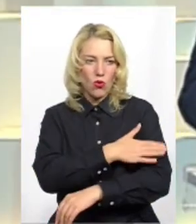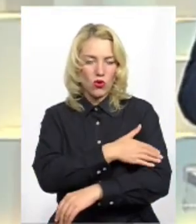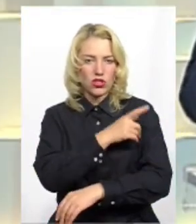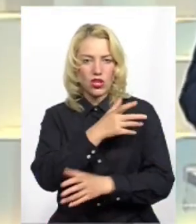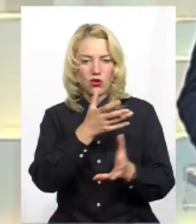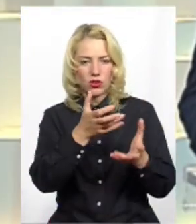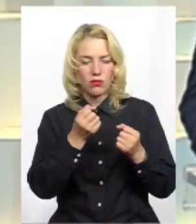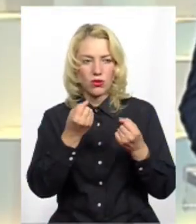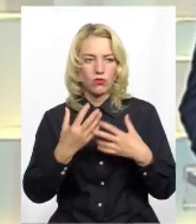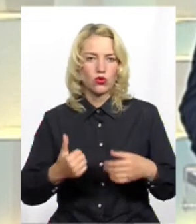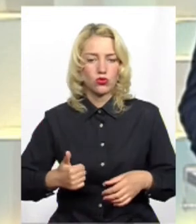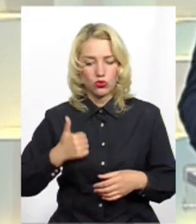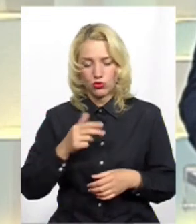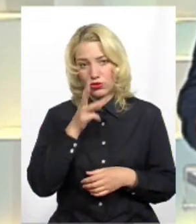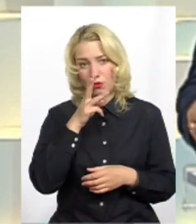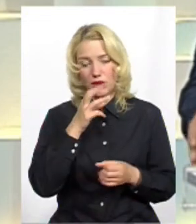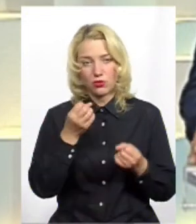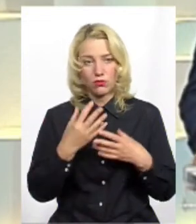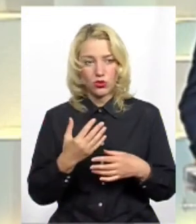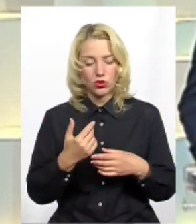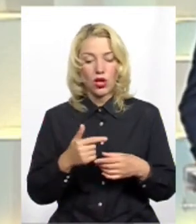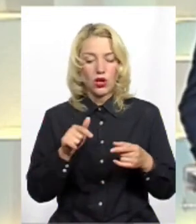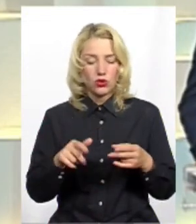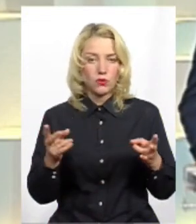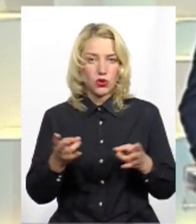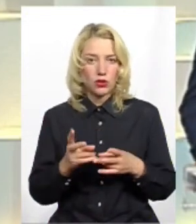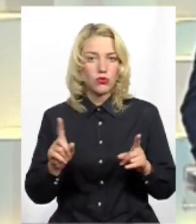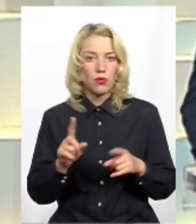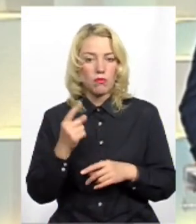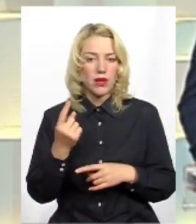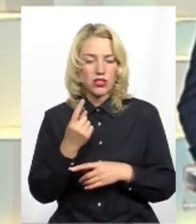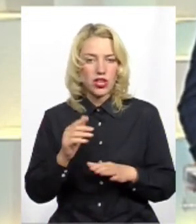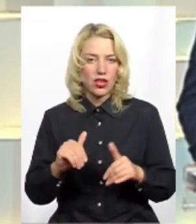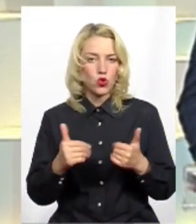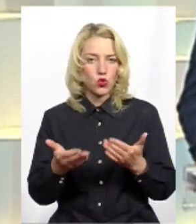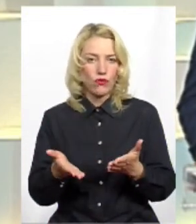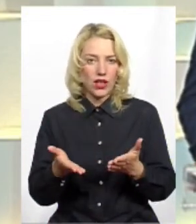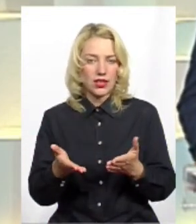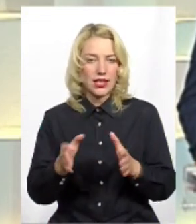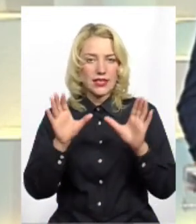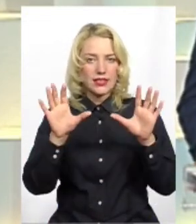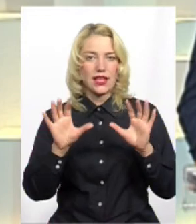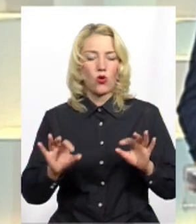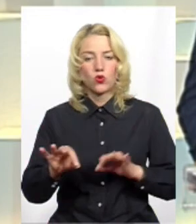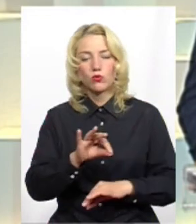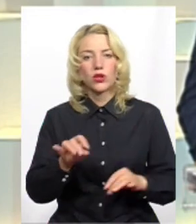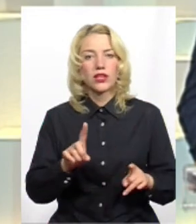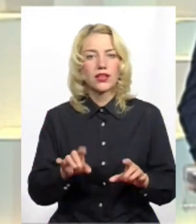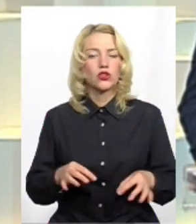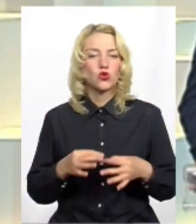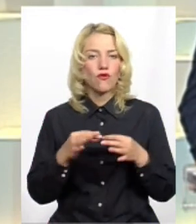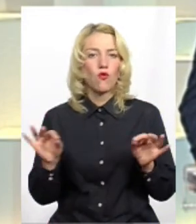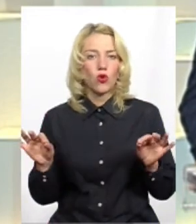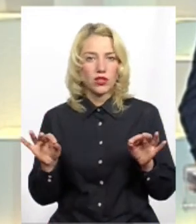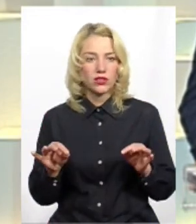отримують просто достойну оплатню. Просто сюди потрібно, перше, ініціювати законопроект, який дозволить